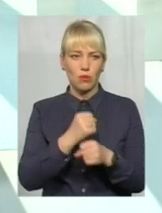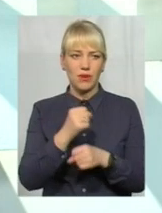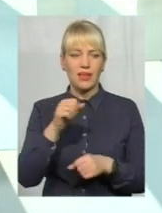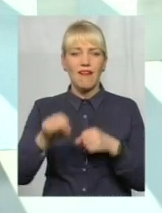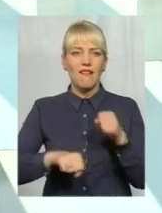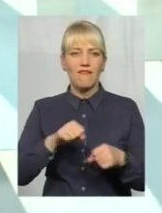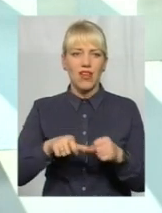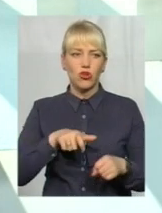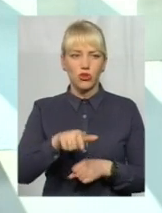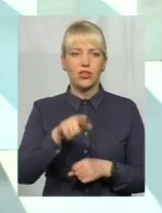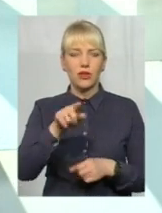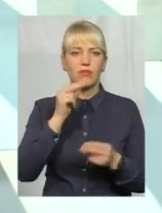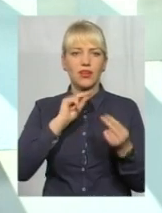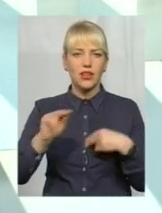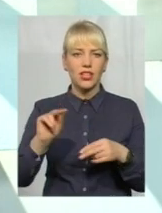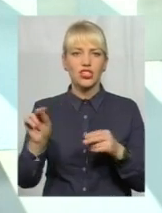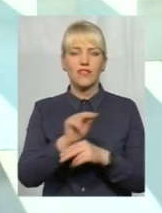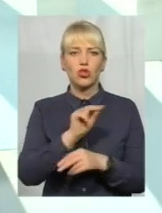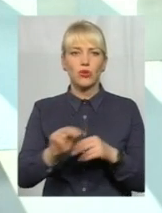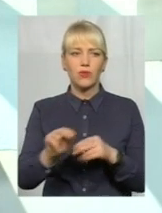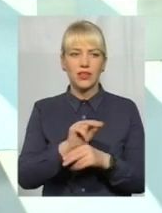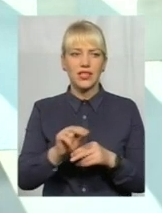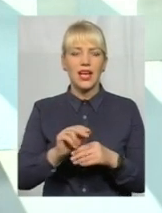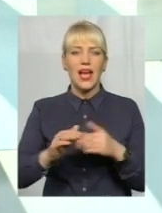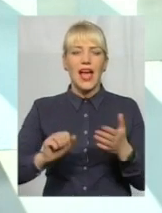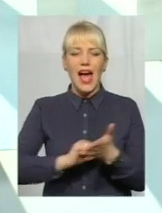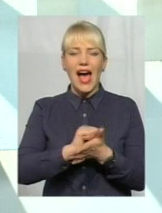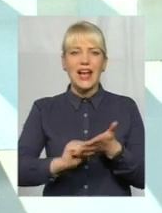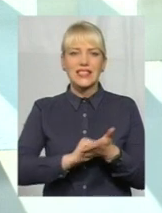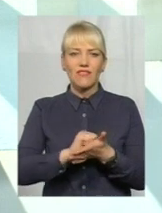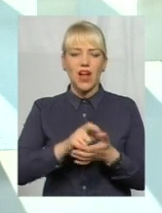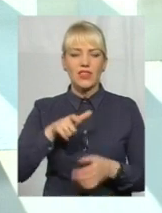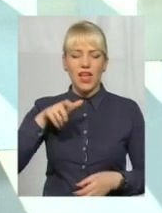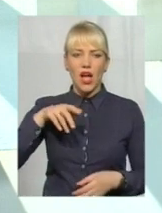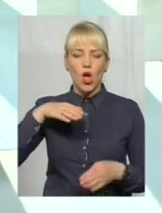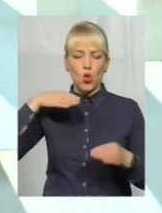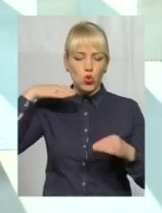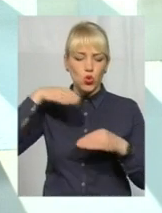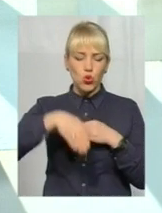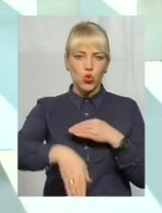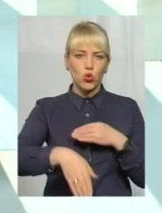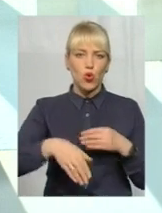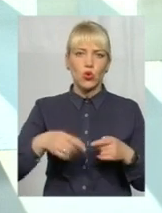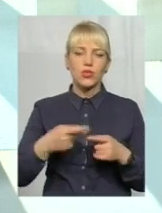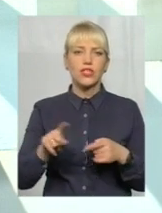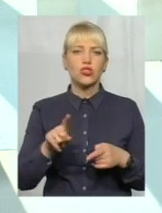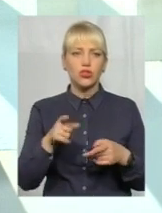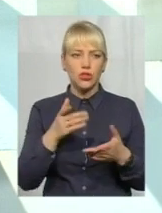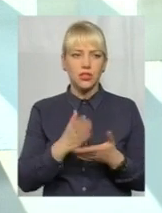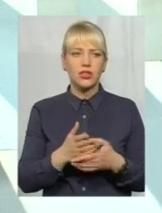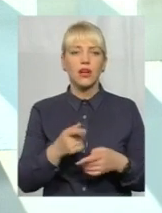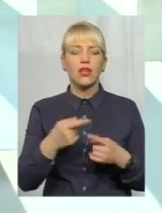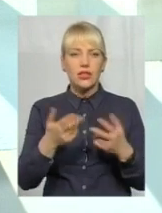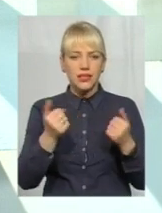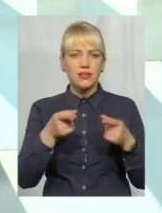відремонтувати асфальтне покриття на дорозі, яке є. Тому що, коли спускаєшся по Бандери, надзвичайно сильно трясе, і дійсно можна просто